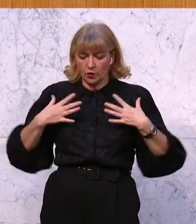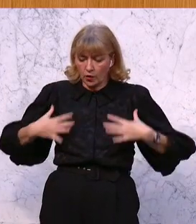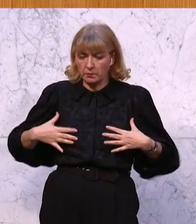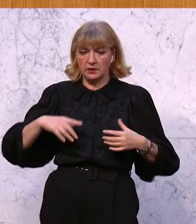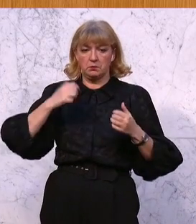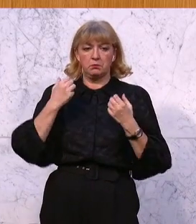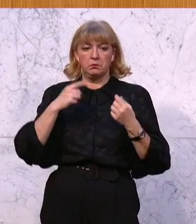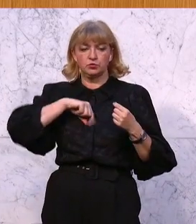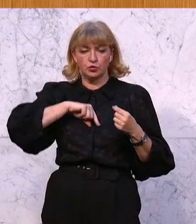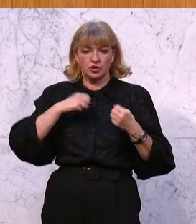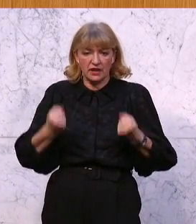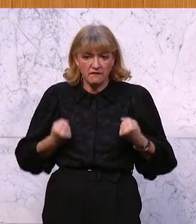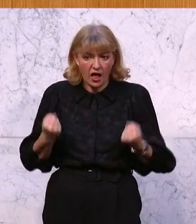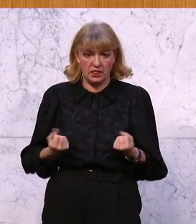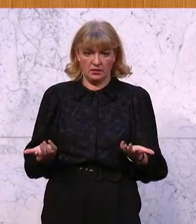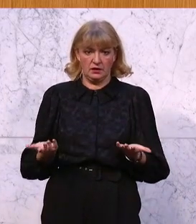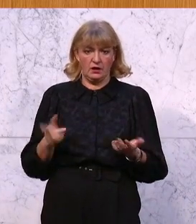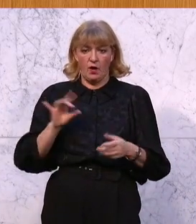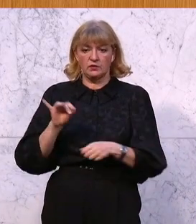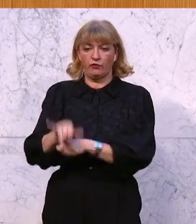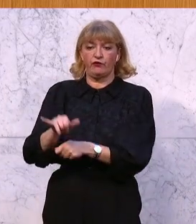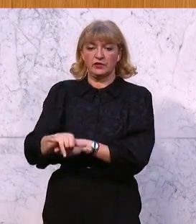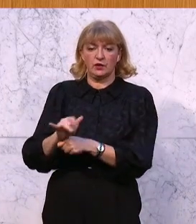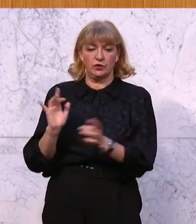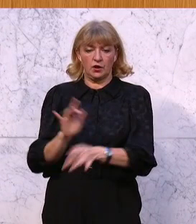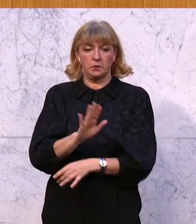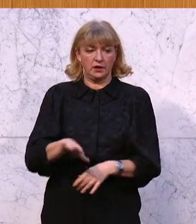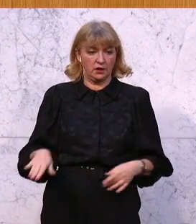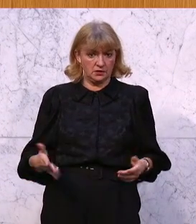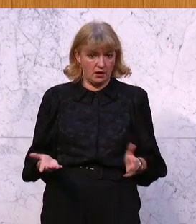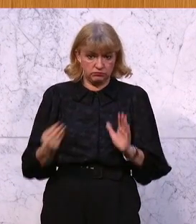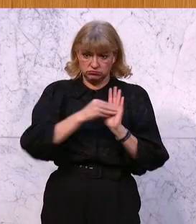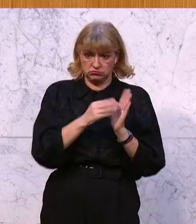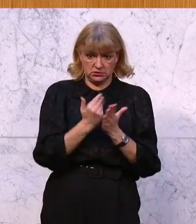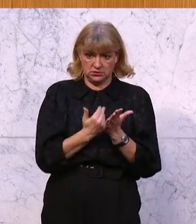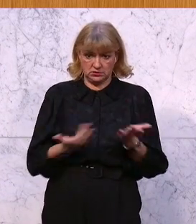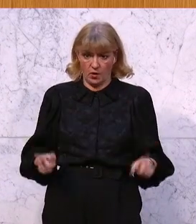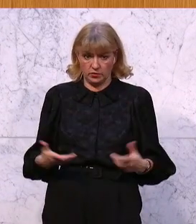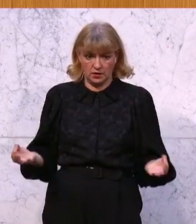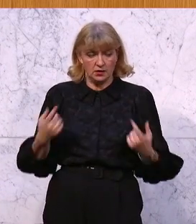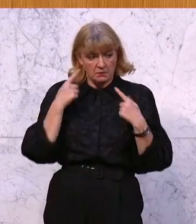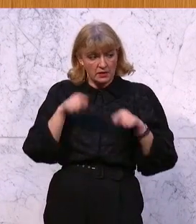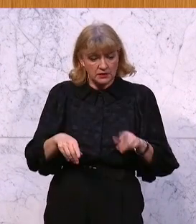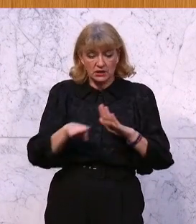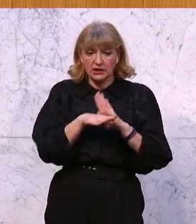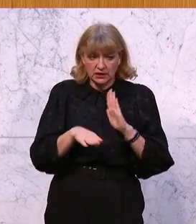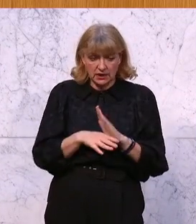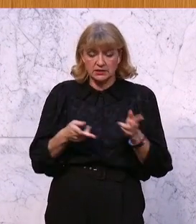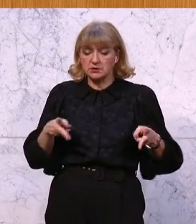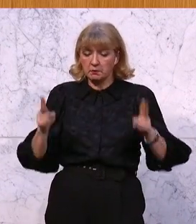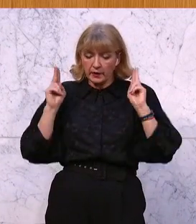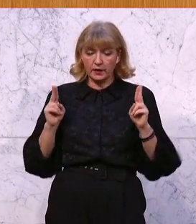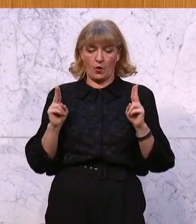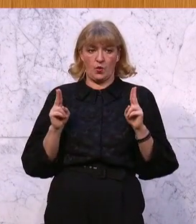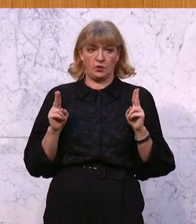und psychischer Gewalt, sowie auch Vernachlässigung gegenüber Kindern. Ich finde, das hätte in dieser Gesetzesperiode